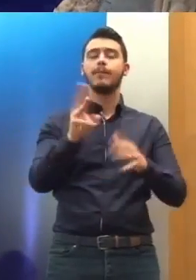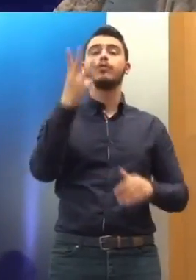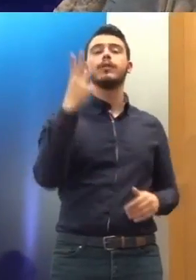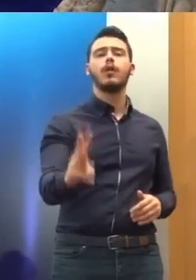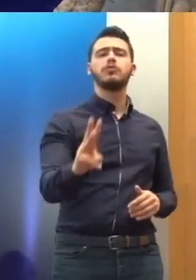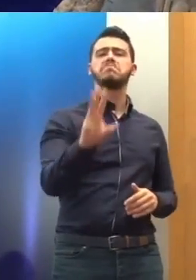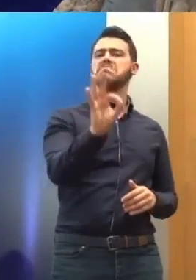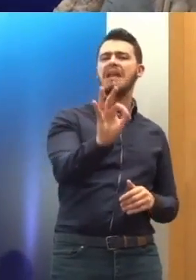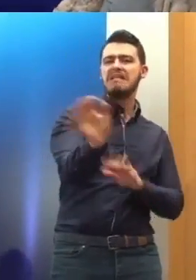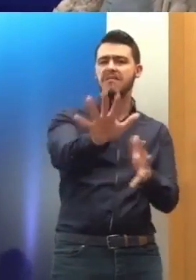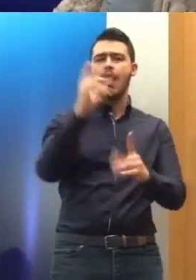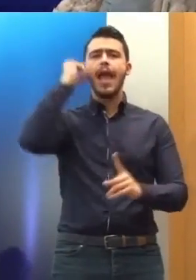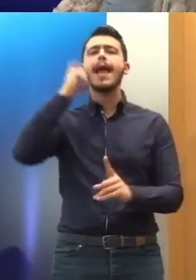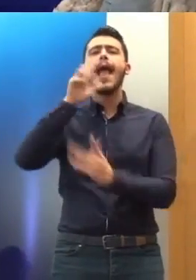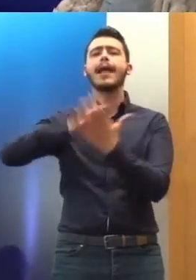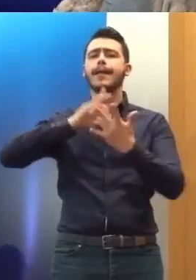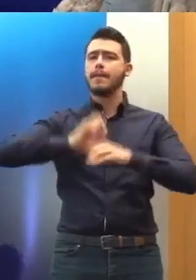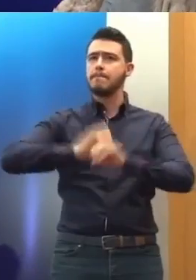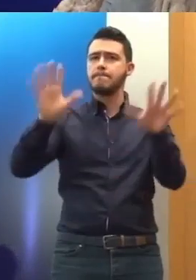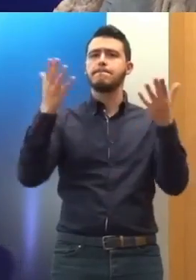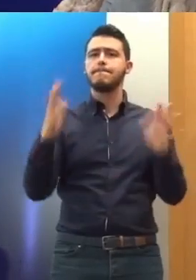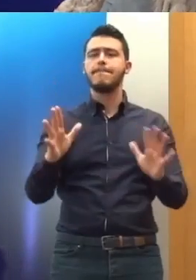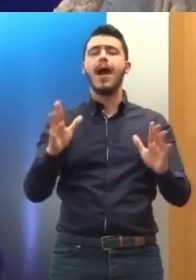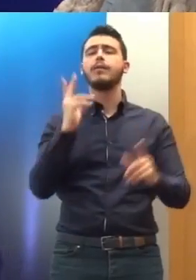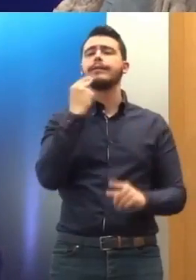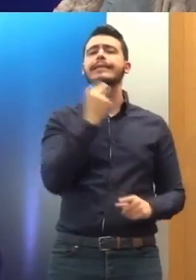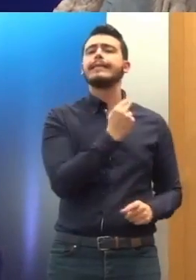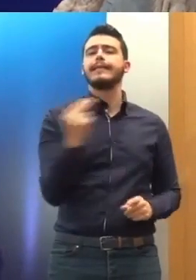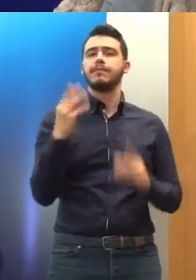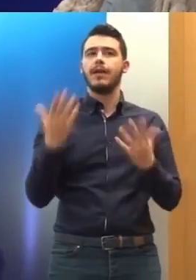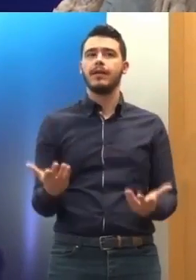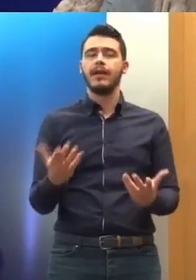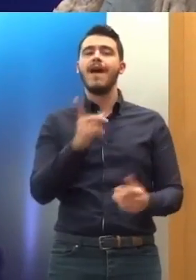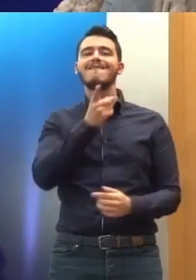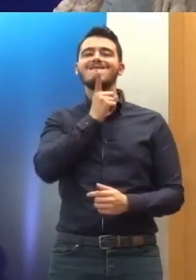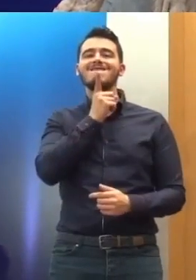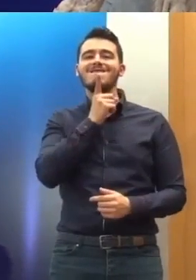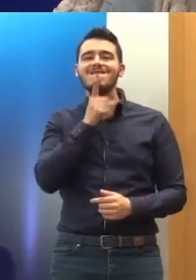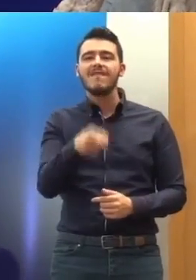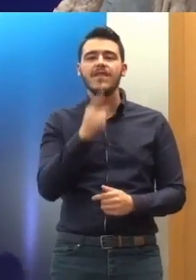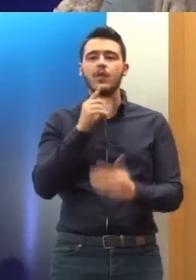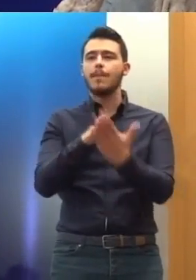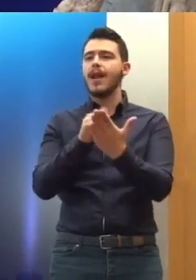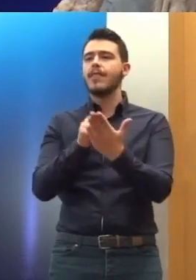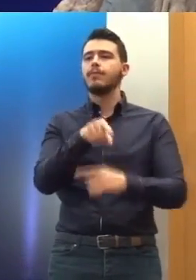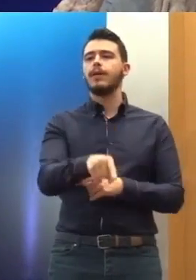τόσες εκθέσεις που σημαίνει ότι αυτό που είναι εξαίρεση στο κείμενο της